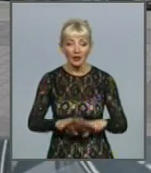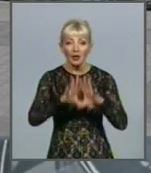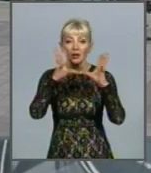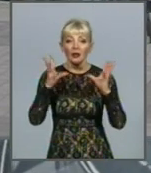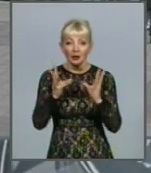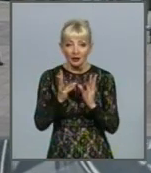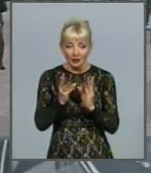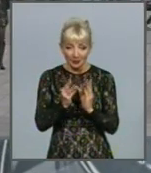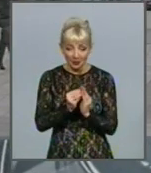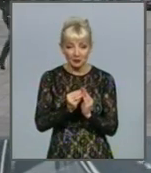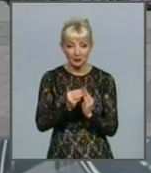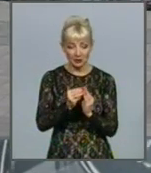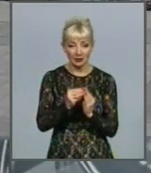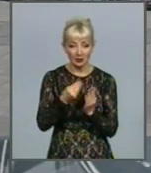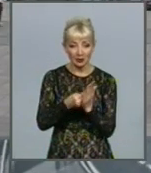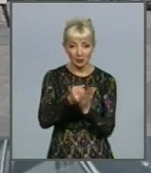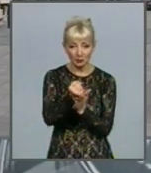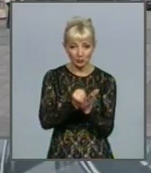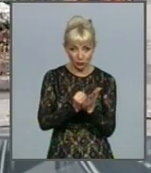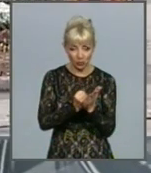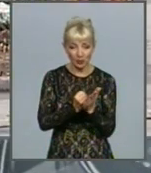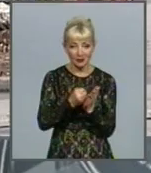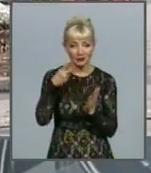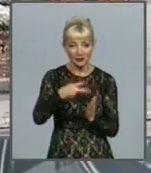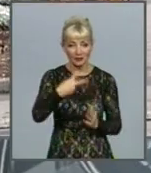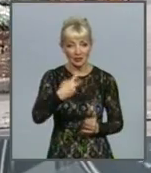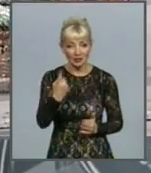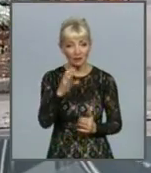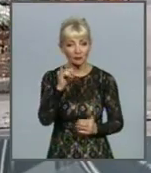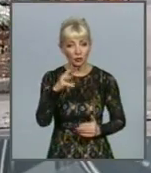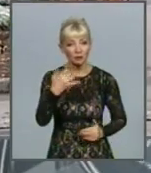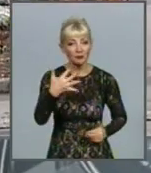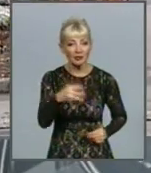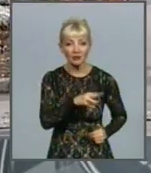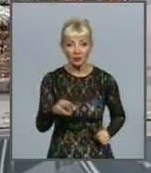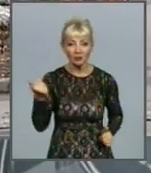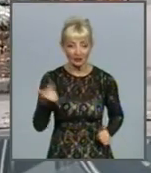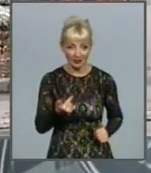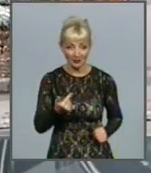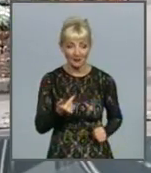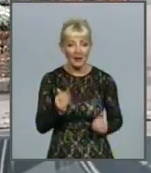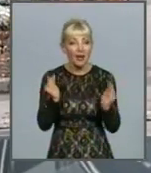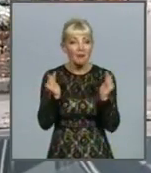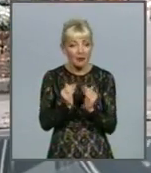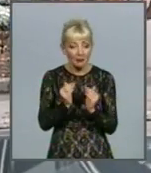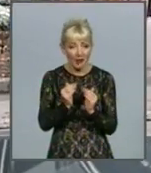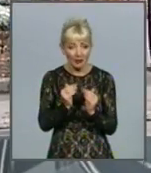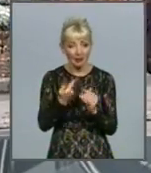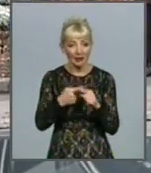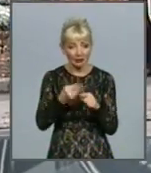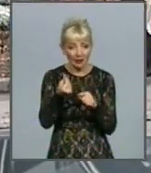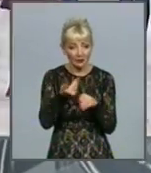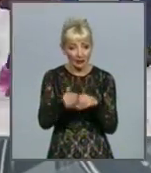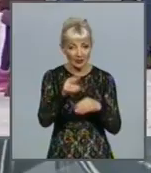обсяг громадського бюджету 2021 заплановано у сумі 50 мільйонів гривень. Мінімальний обсяг фінансування